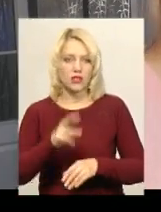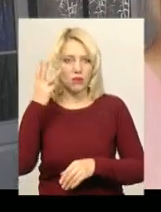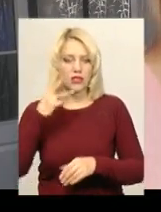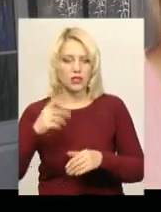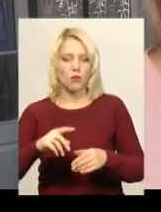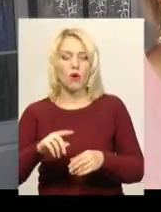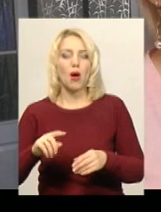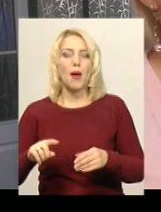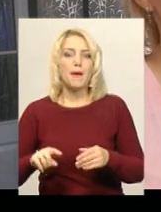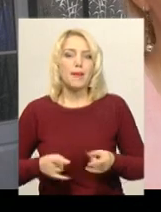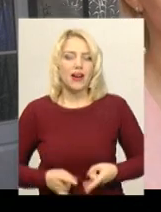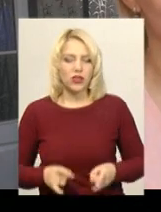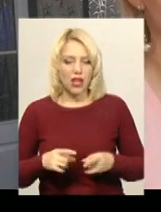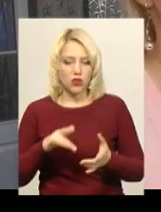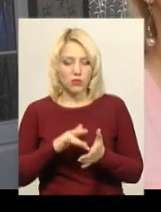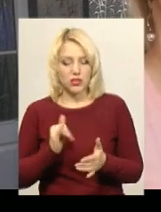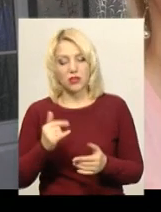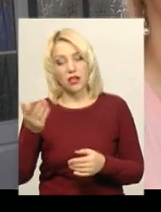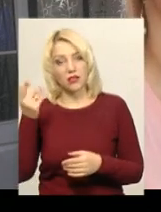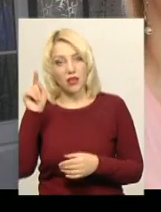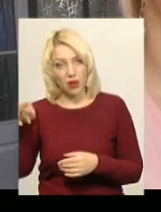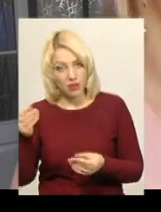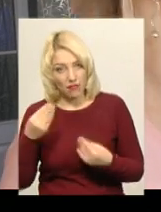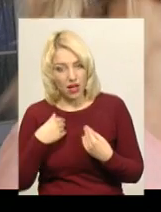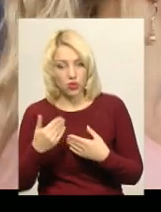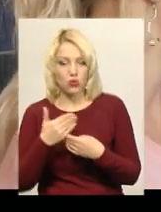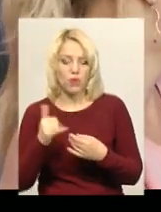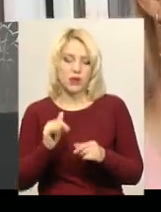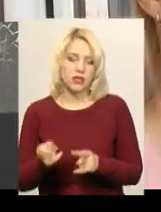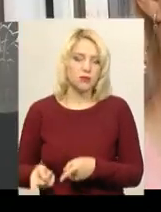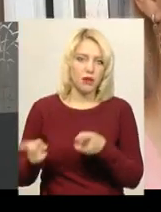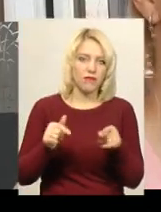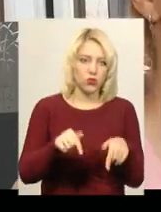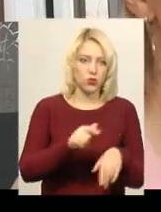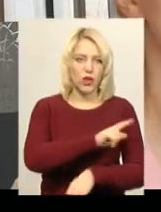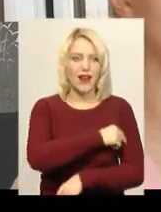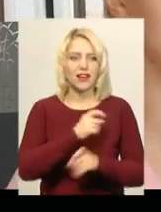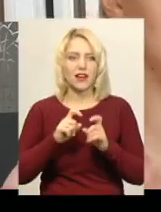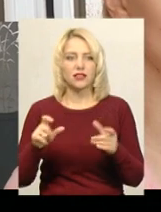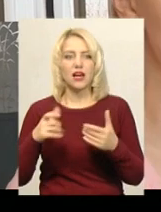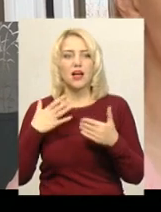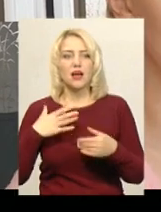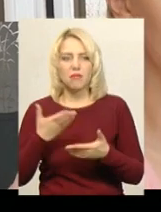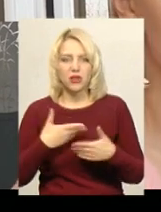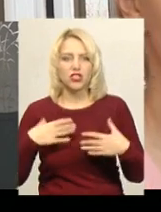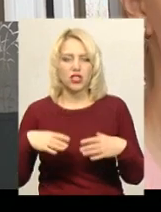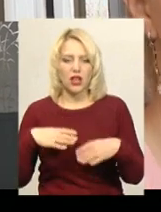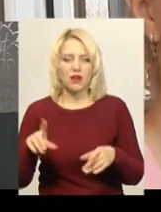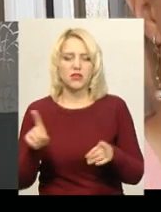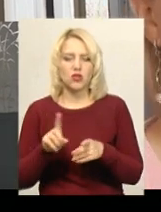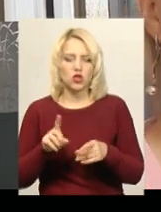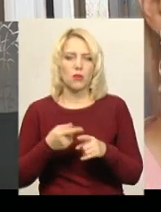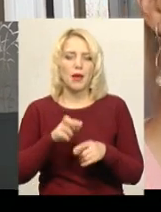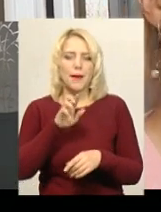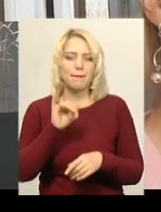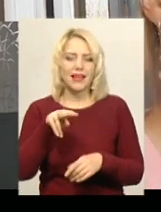давали допомогу, потім нас перевели сюди вже на отаке лікування. Ми просто чекаємо, щоб цей білірубін з крові виявився,